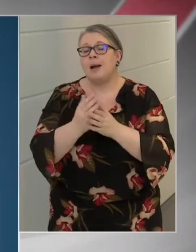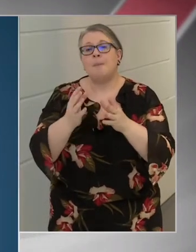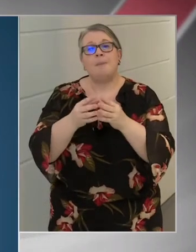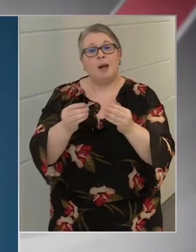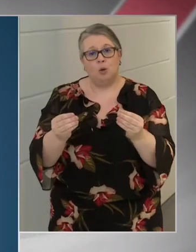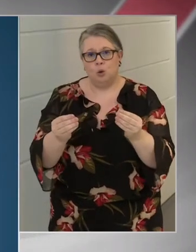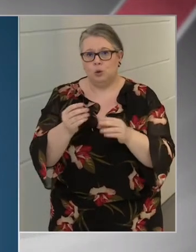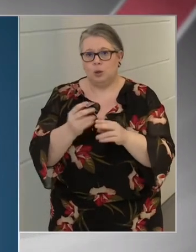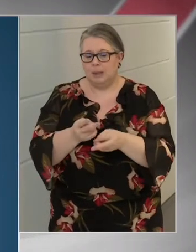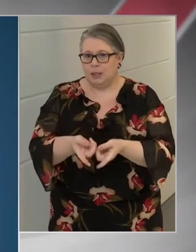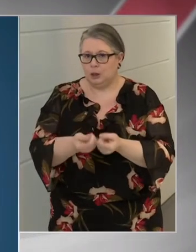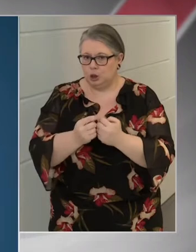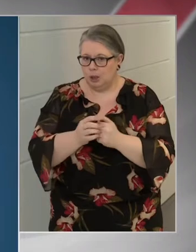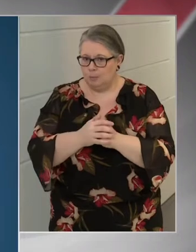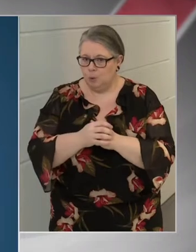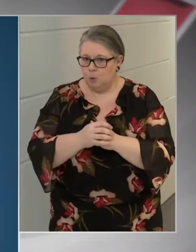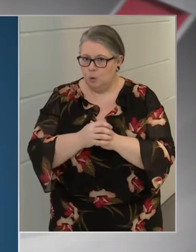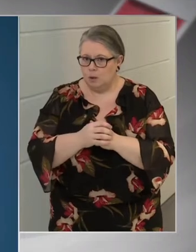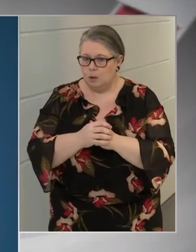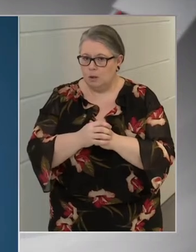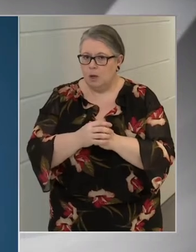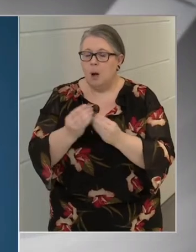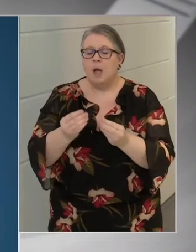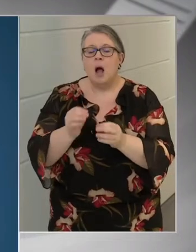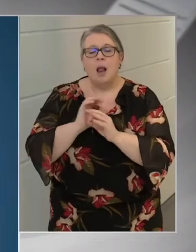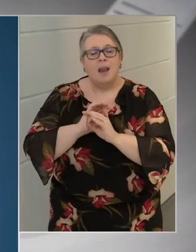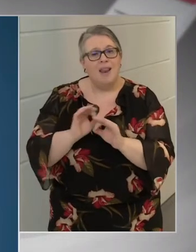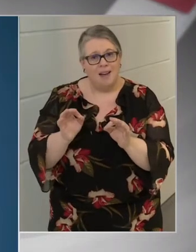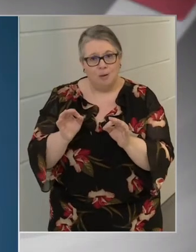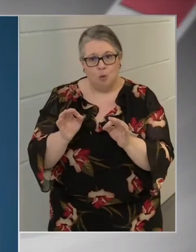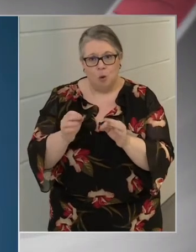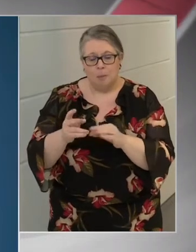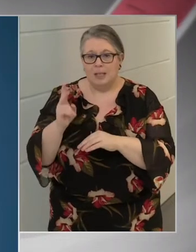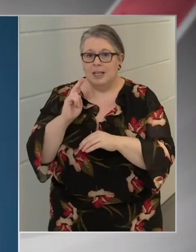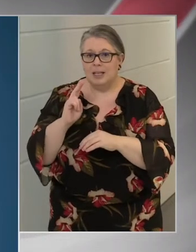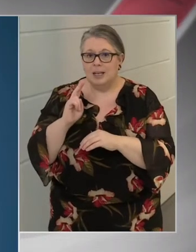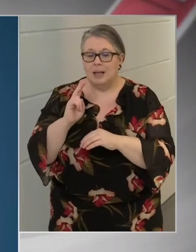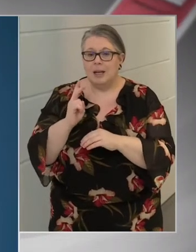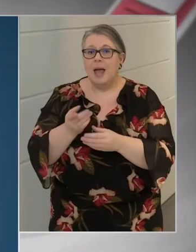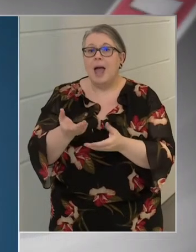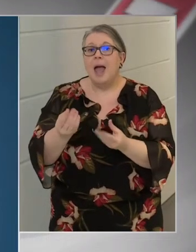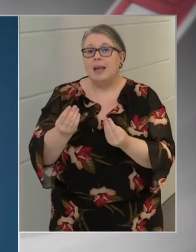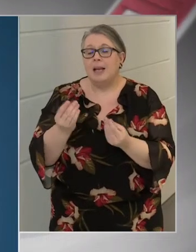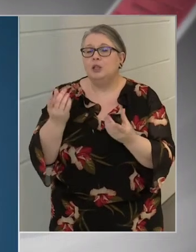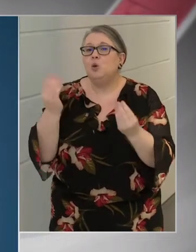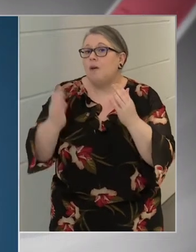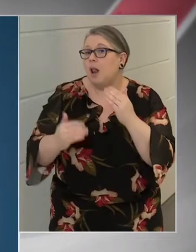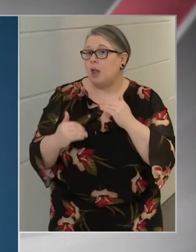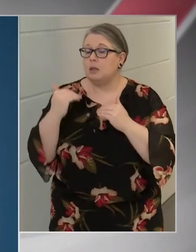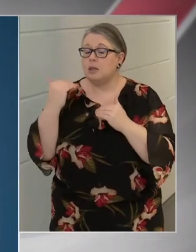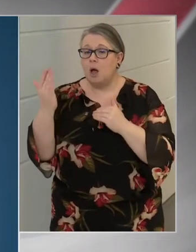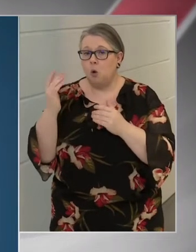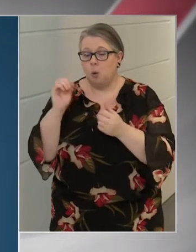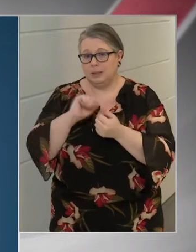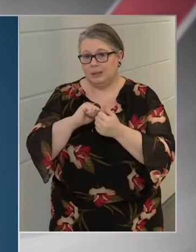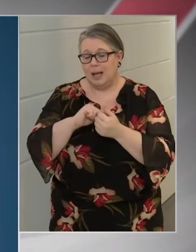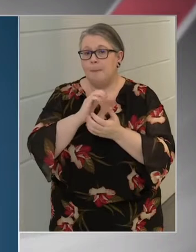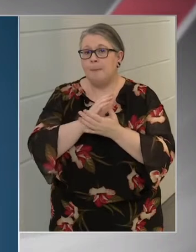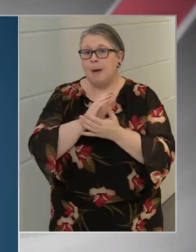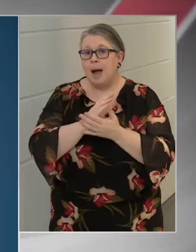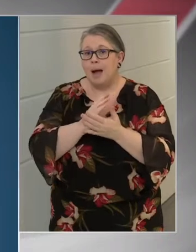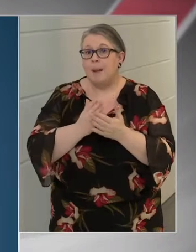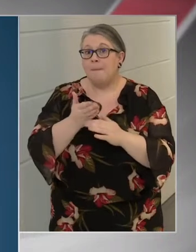betegségből. És ami a legörvendetesebb, hogy ennél is jóval nagyobb már